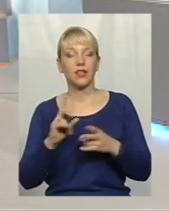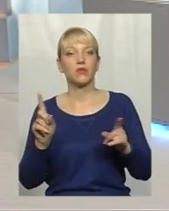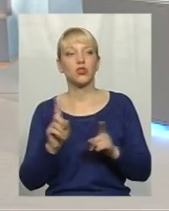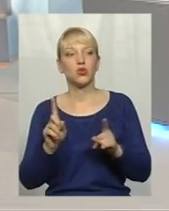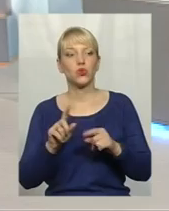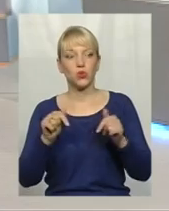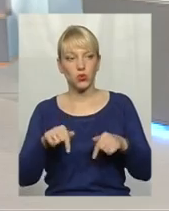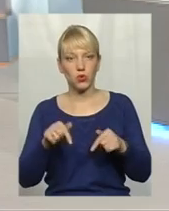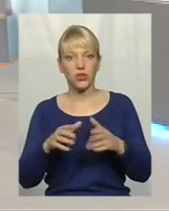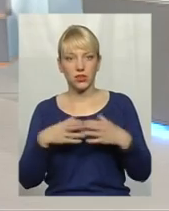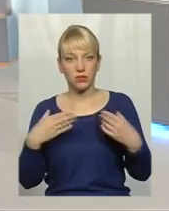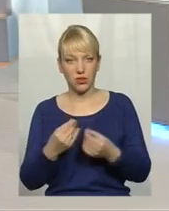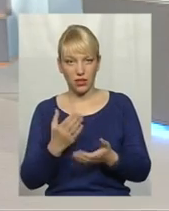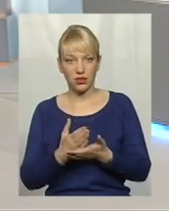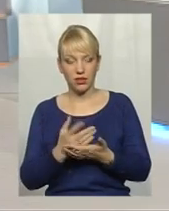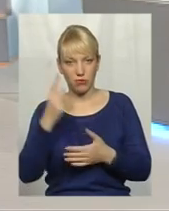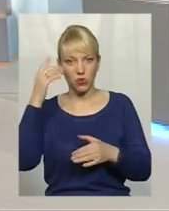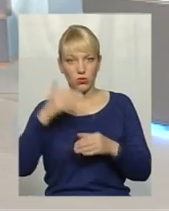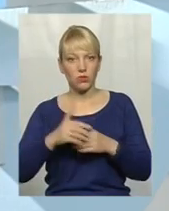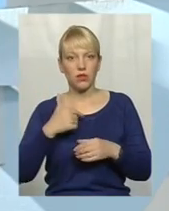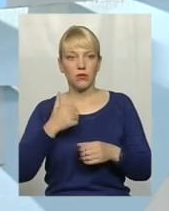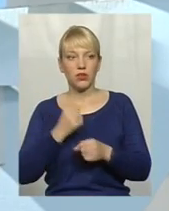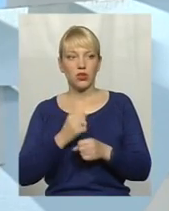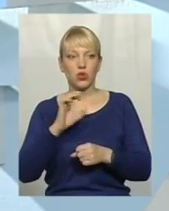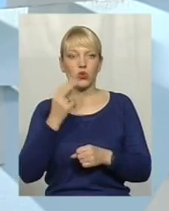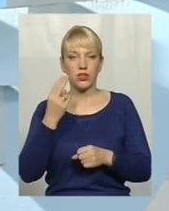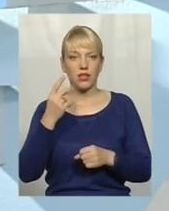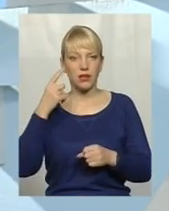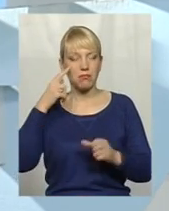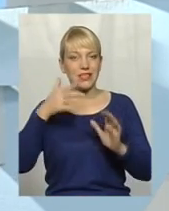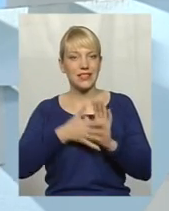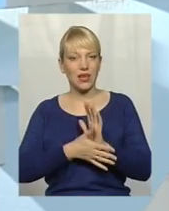і тут сім'я, я розумієте, що і працюємо соціальним психологом.